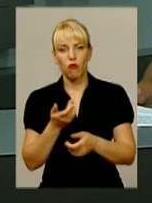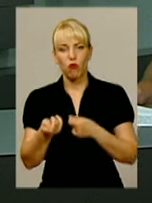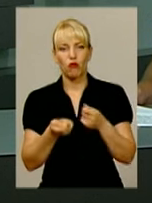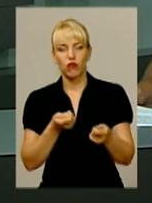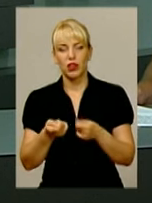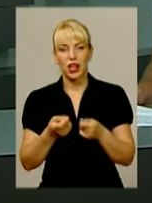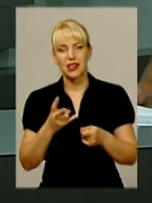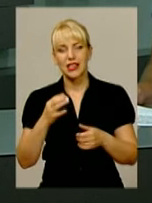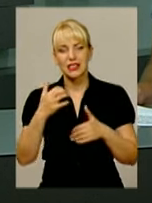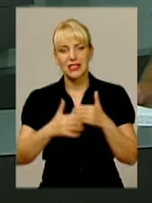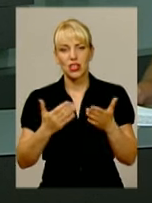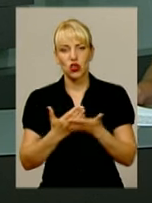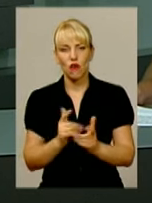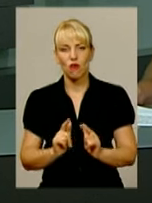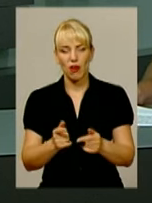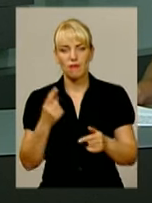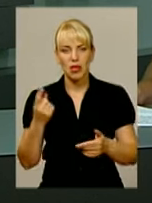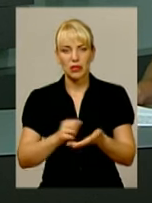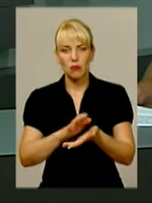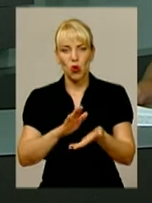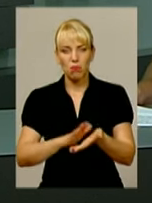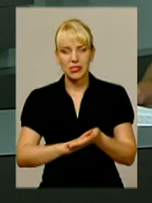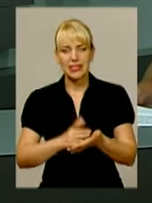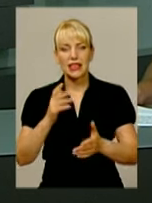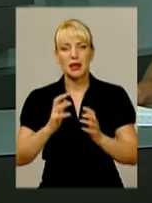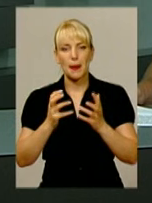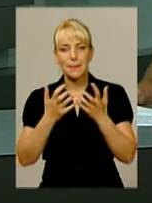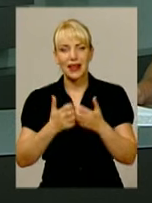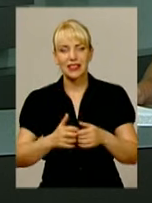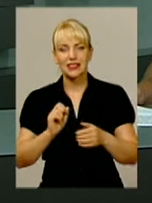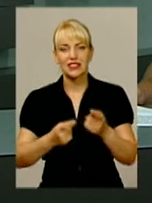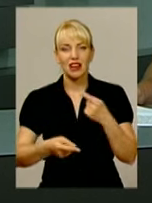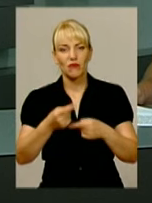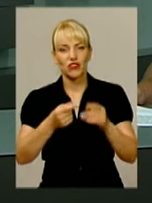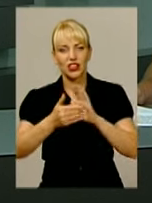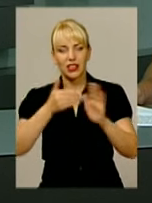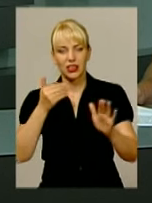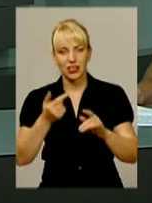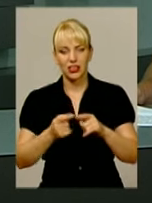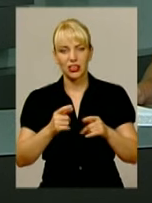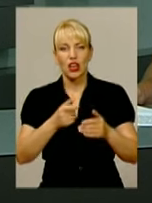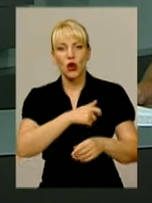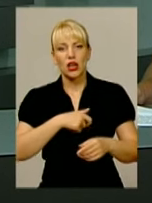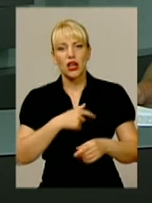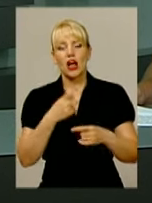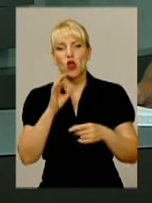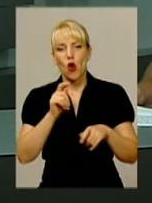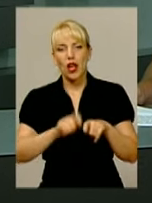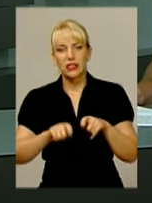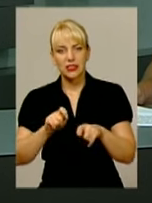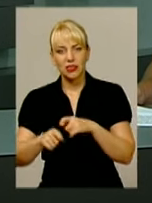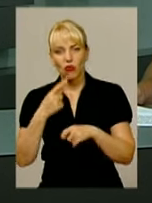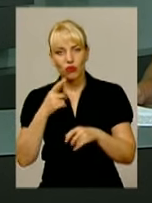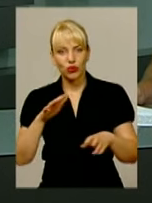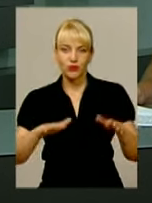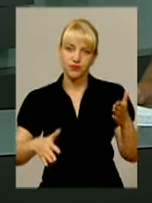Серед нововведень вперше прописаний механізм відкликання обранців. Та експерти вже кажуть, що перший млинець гливкий. То